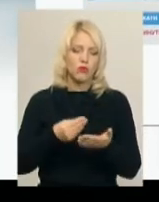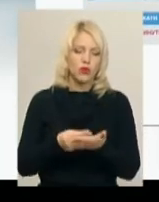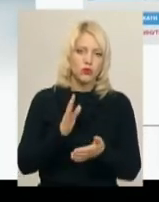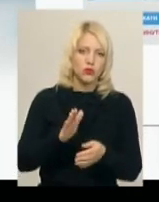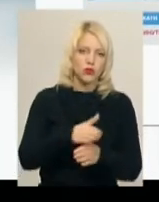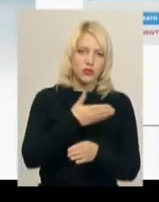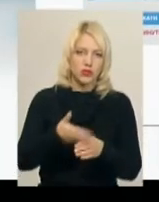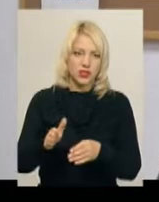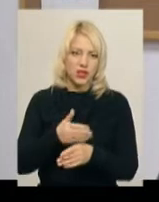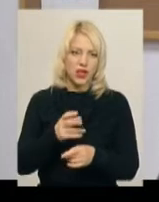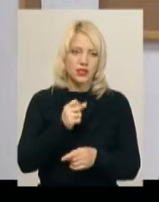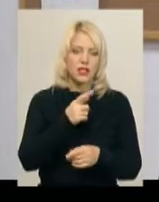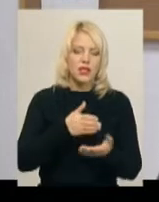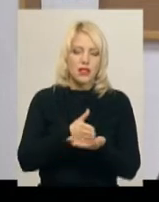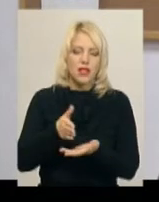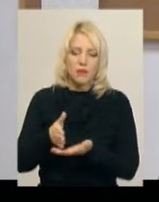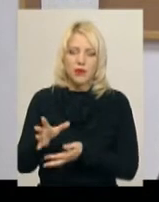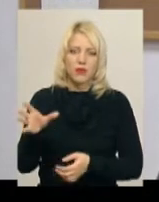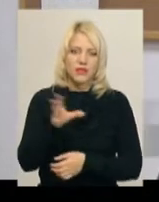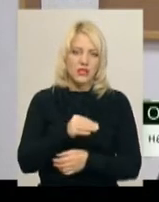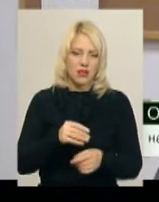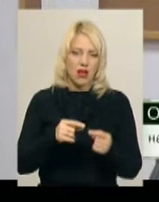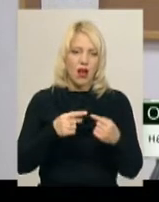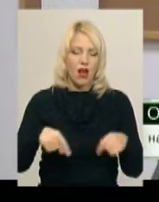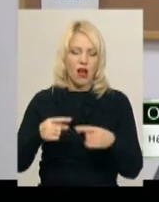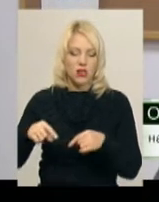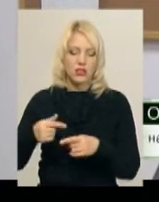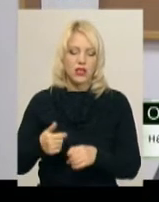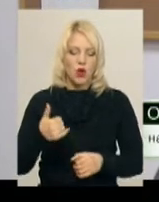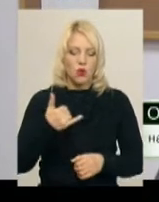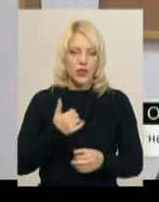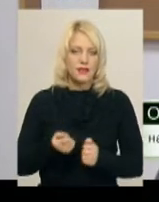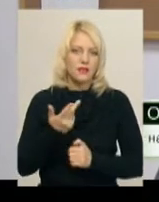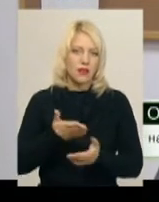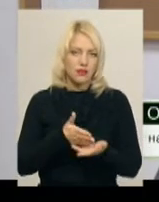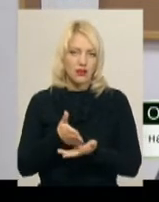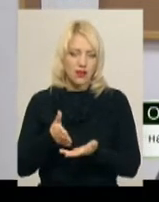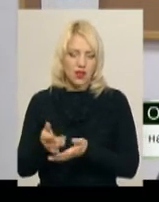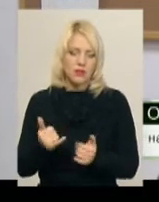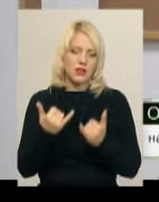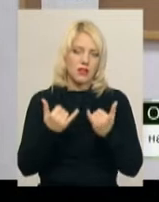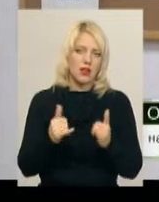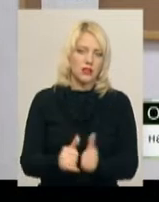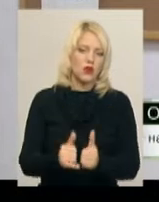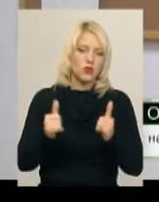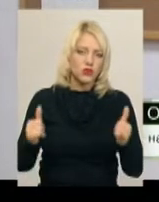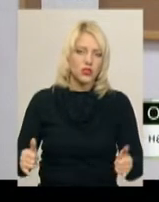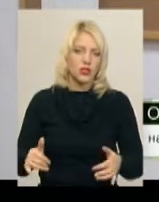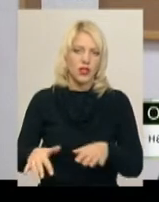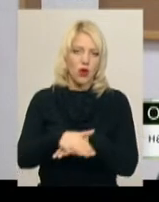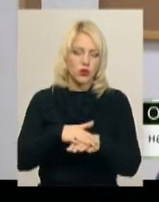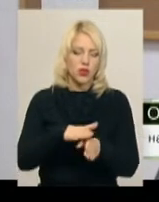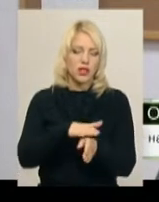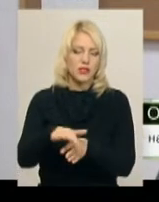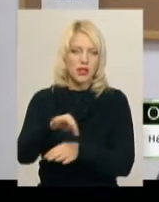за напрямками всіх галузей. У нас декілька змін в цьому році здійснилися. По-перше, ми зараз розширили аудиторію реалізації